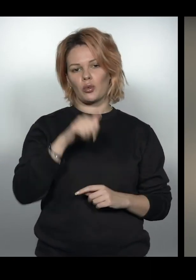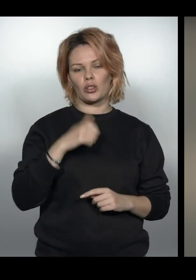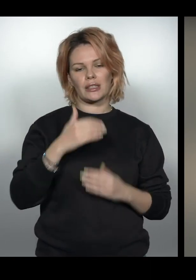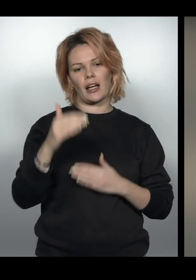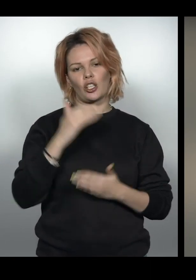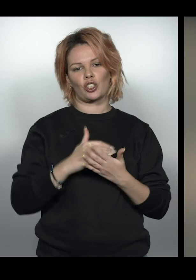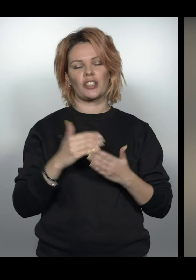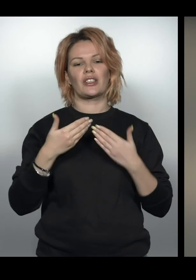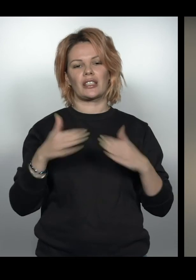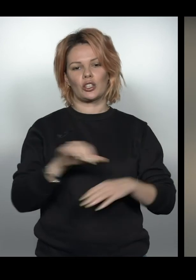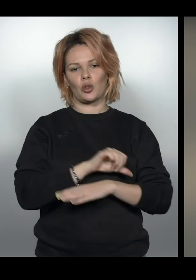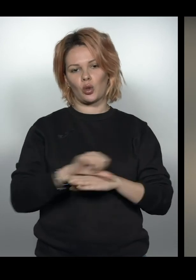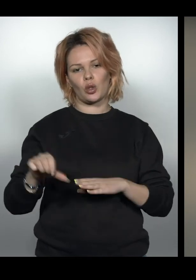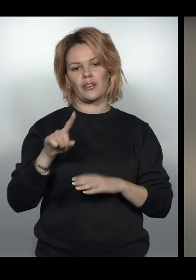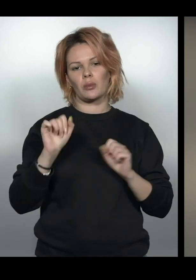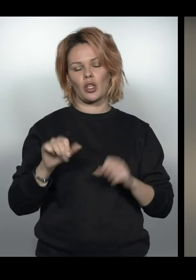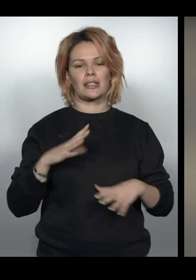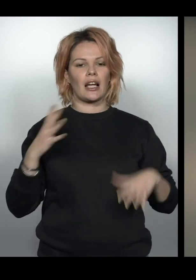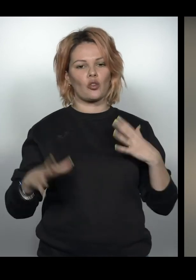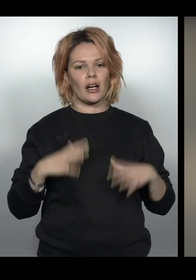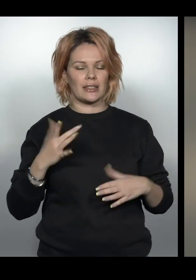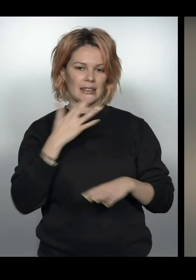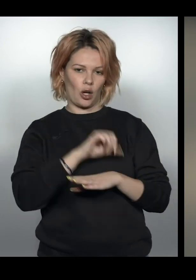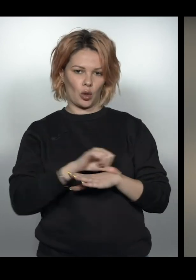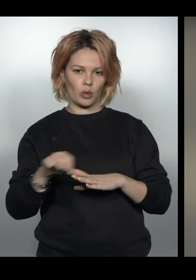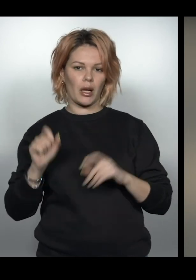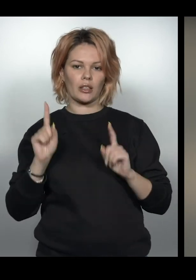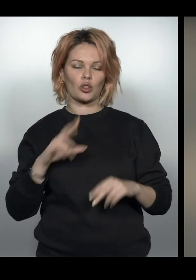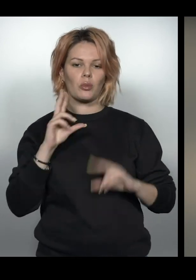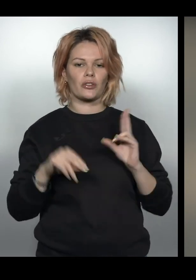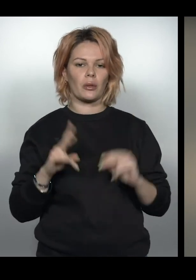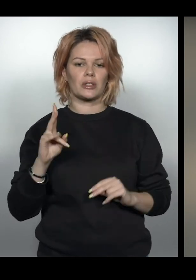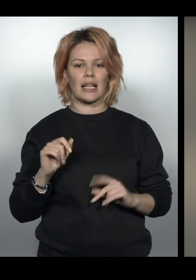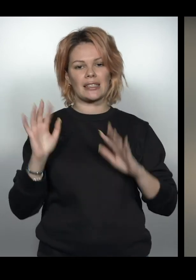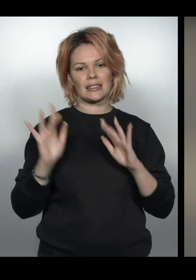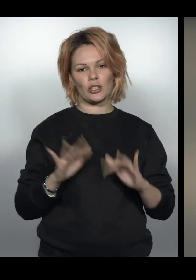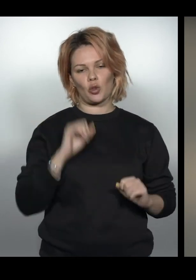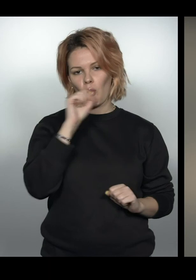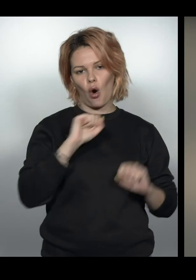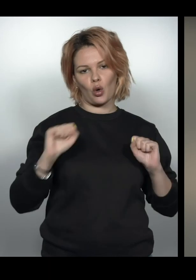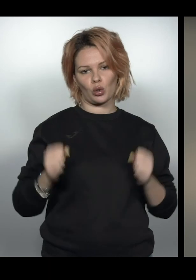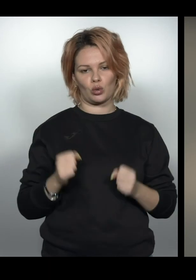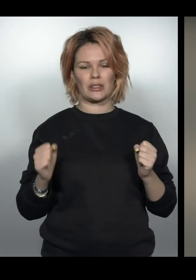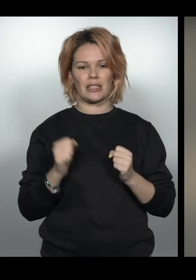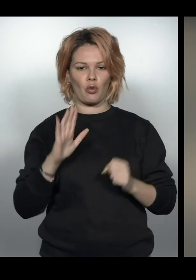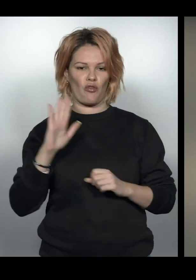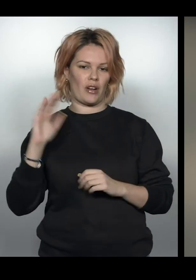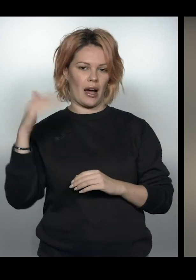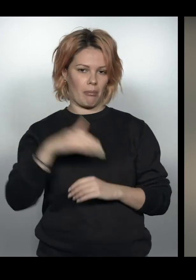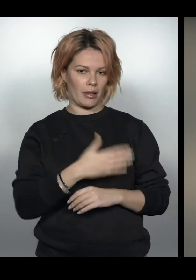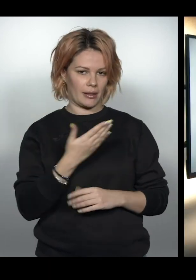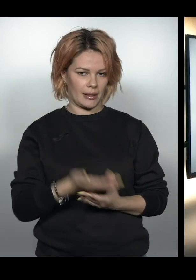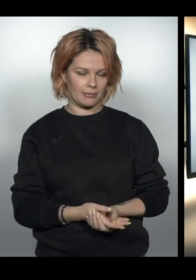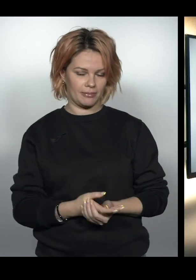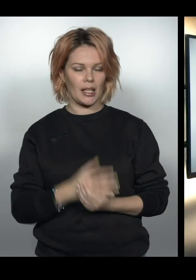уроці нарешті відкрилися кордони і ми змогли тренуватися за кордоном. А також сподіваємось на сніжну та морозну зиму у Карпатах.